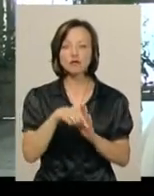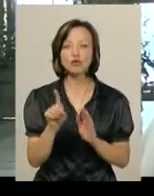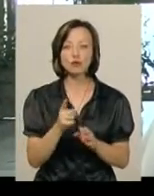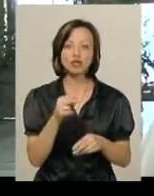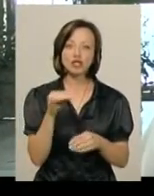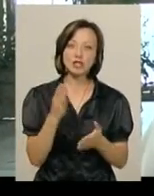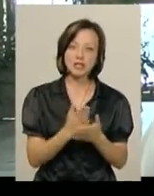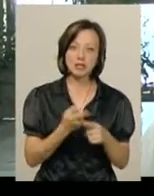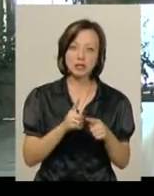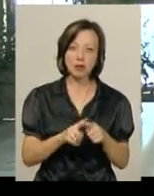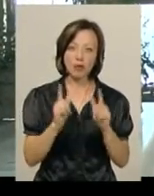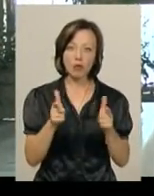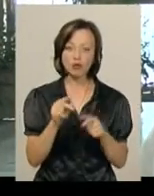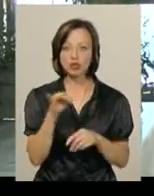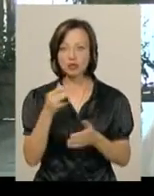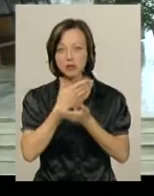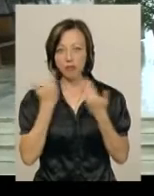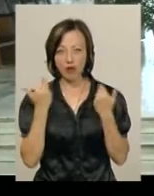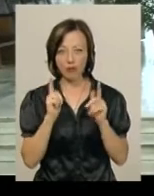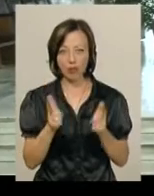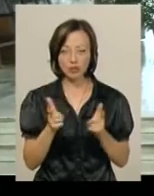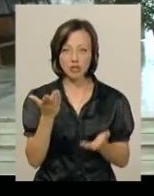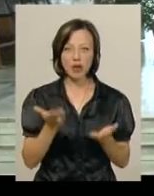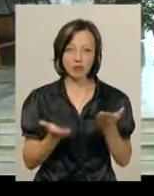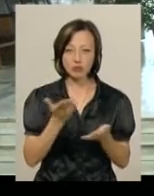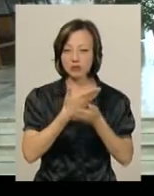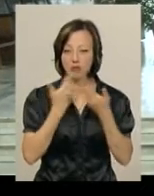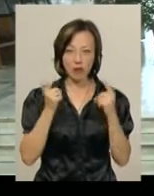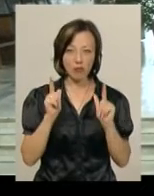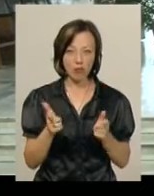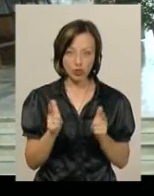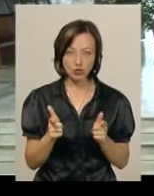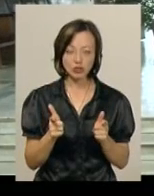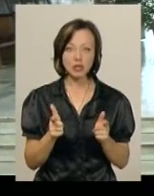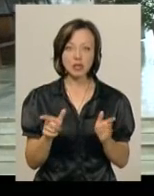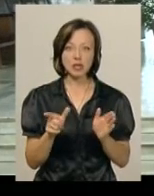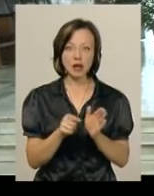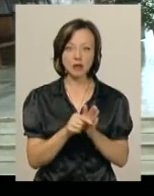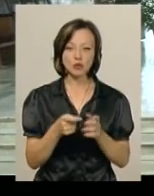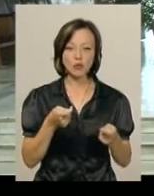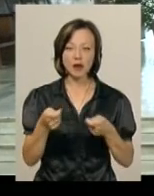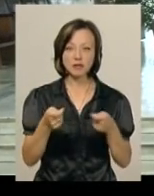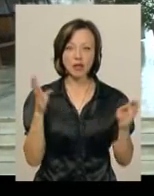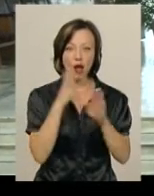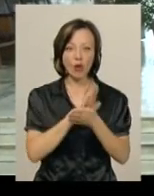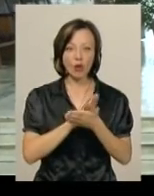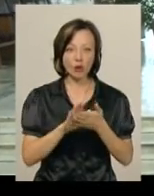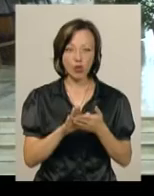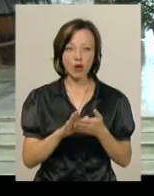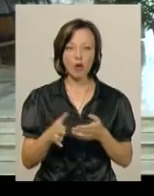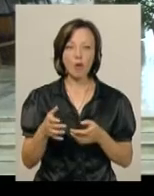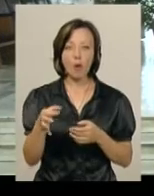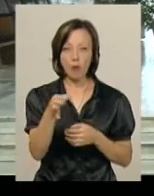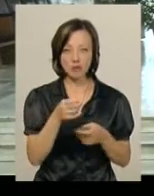погодження, чи немає погодження. Якщо немає погодження з управлінням екології ОДА, значить